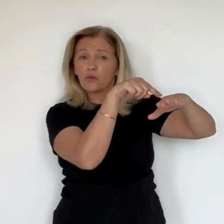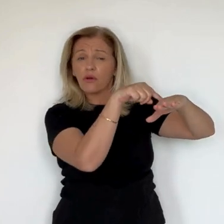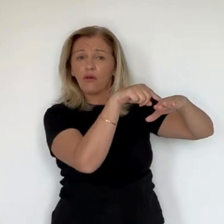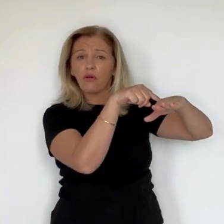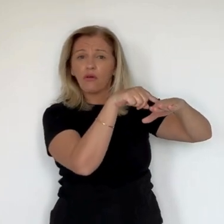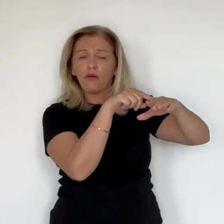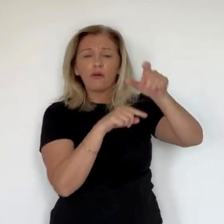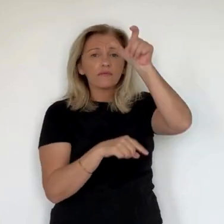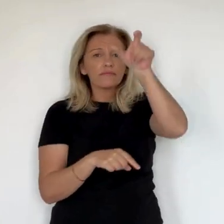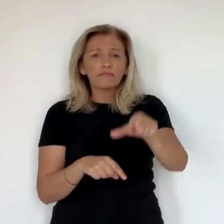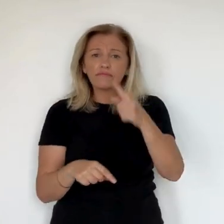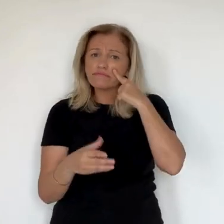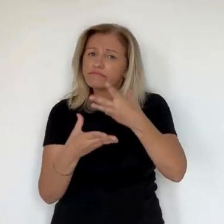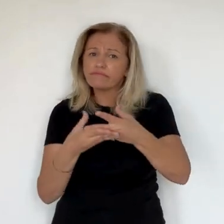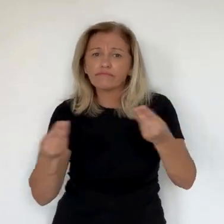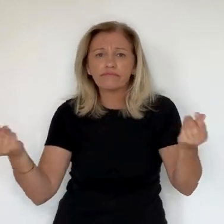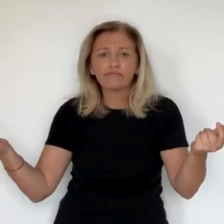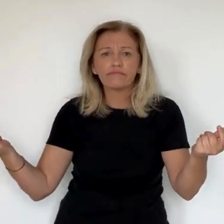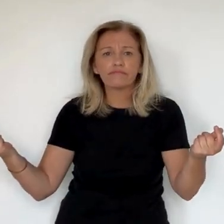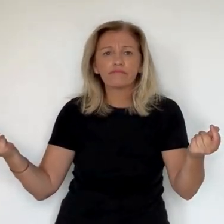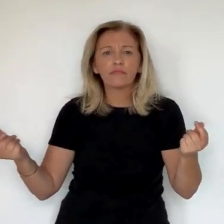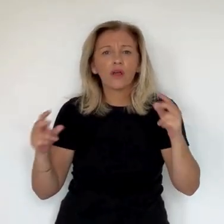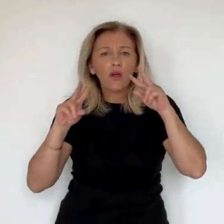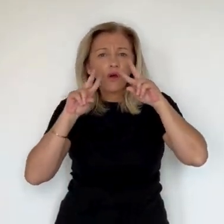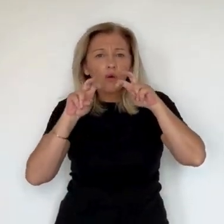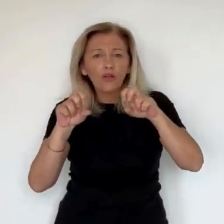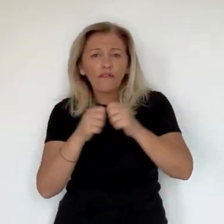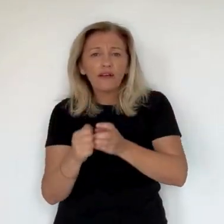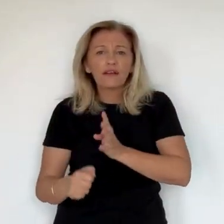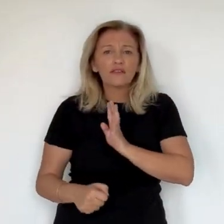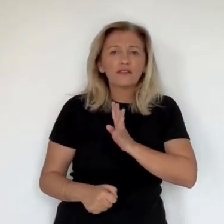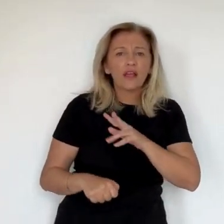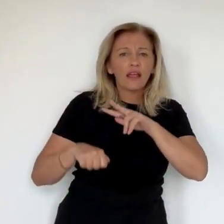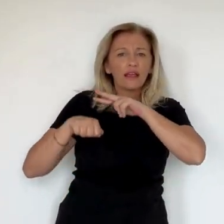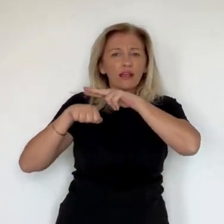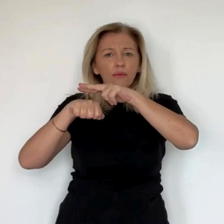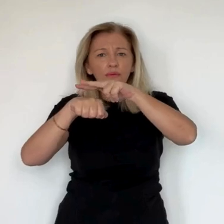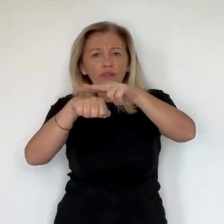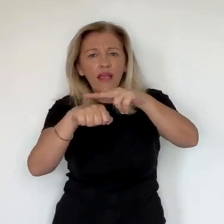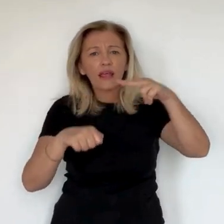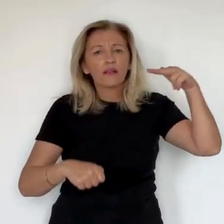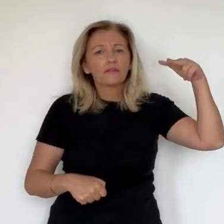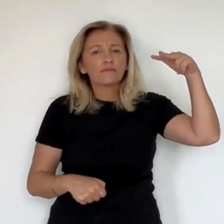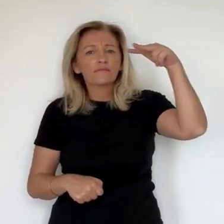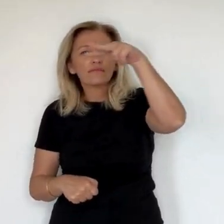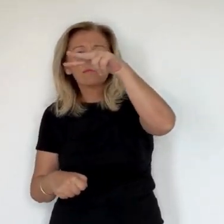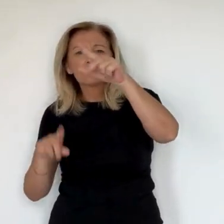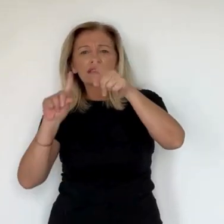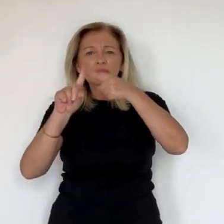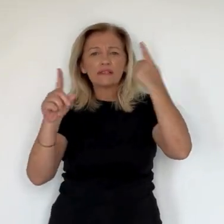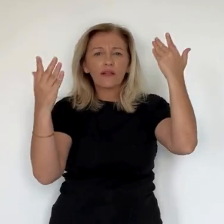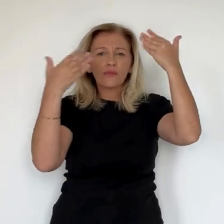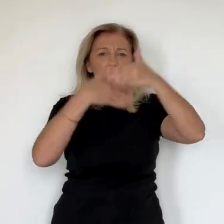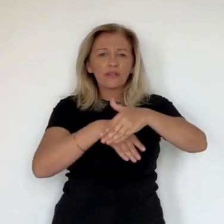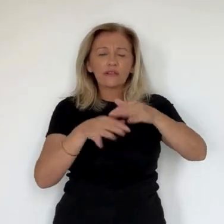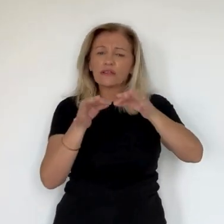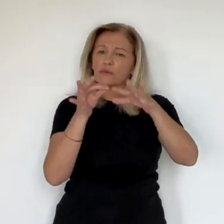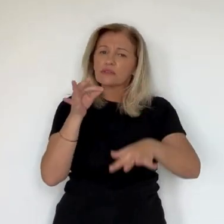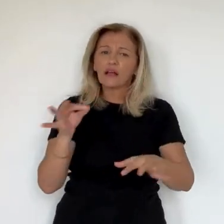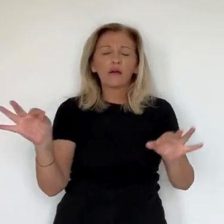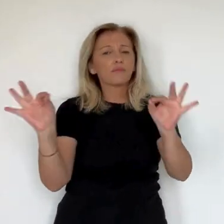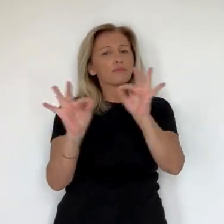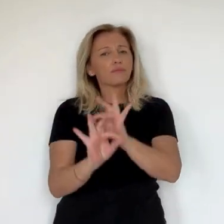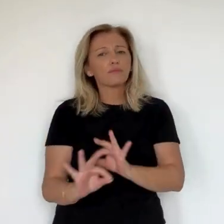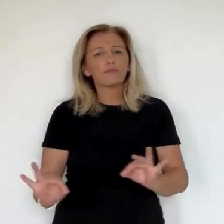téléphone dans son 4x4 grille. On ne le reverra plus. Des recherches sont entreprises, chiens, hélicoptères, drones thermiques en vain.